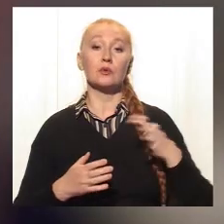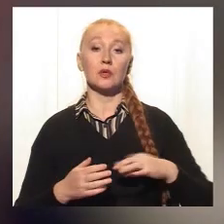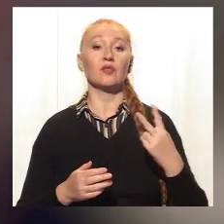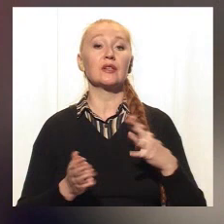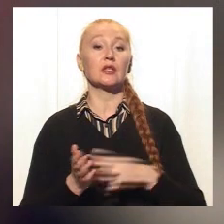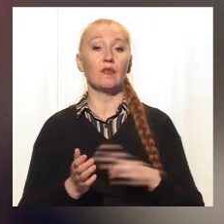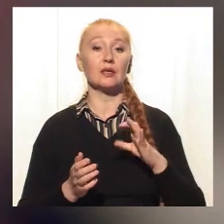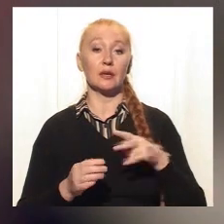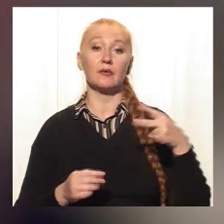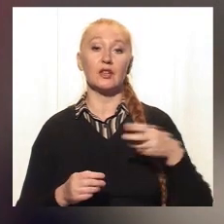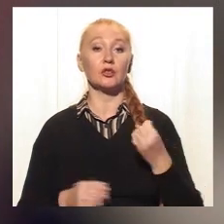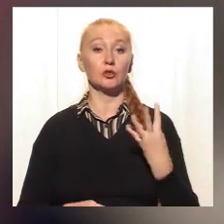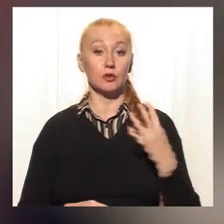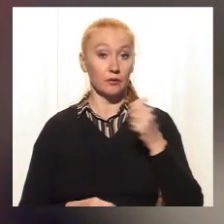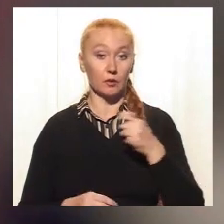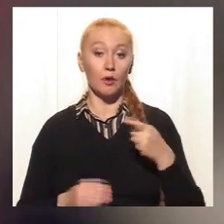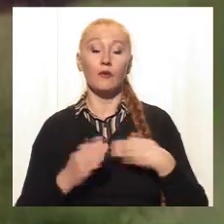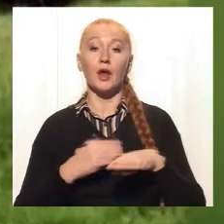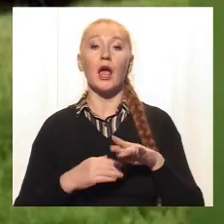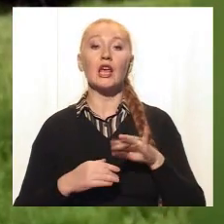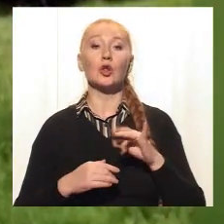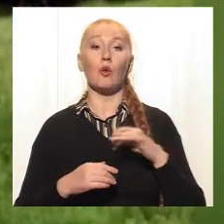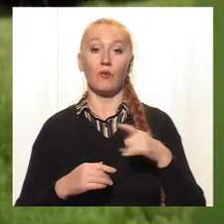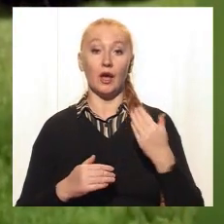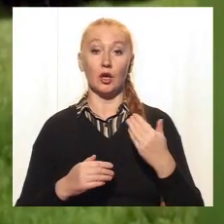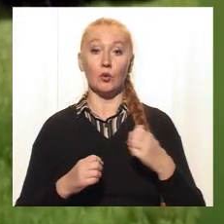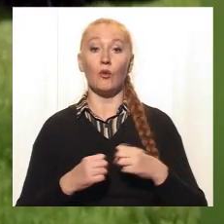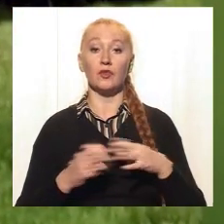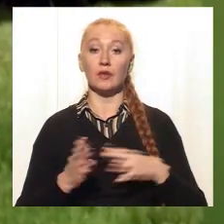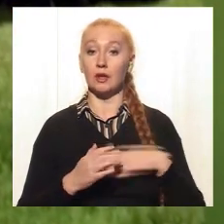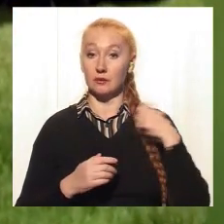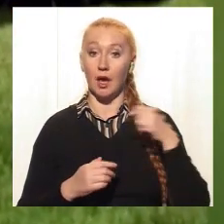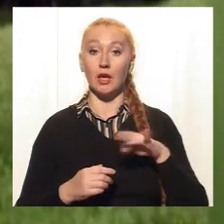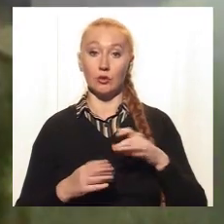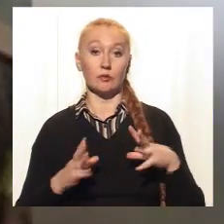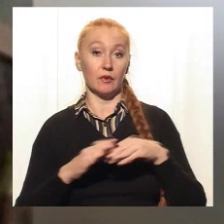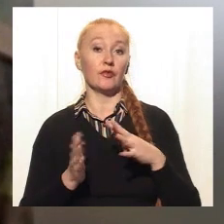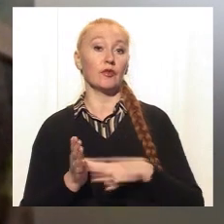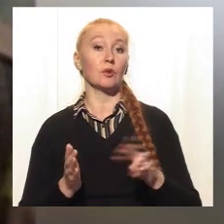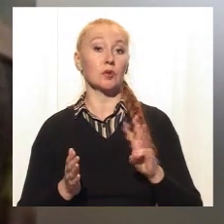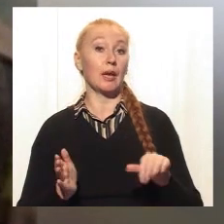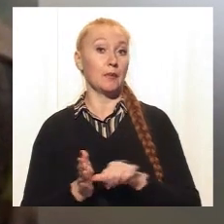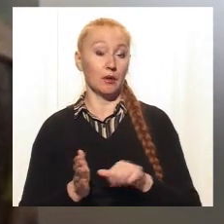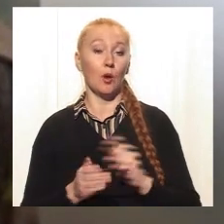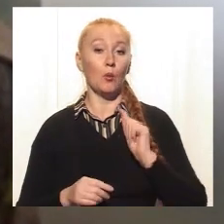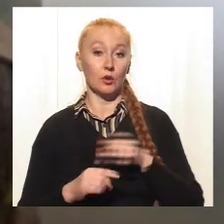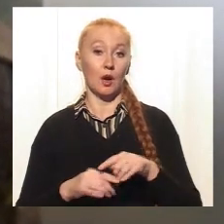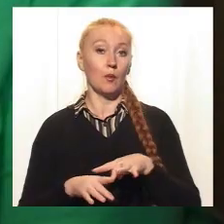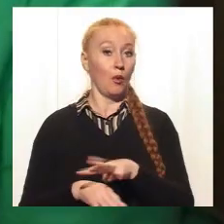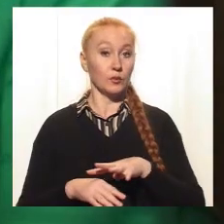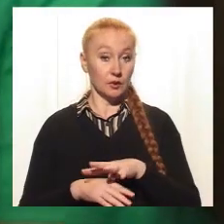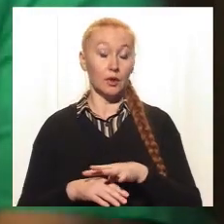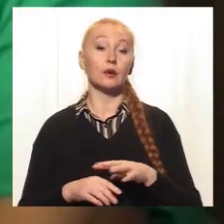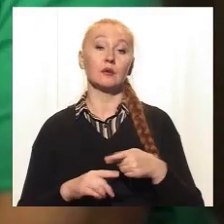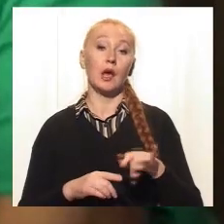серпня 2014-го, виходячи з Іловайська, її 19-річний Ярослав у складі 93-ї бригади потрапив під обстріл.